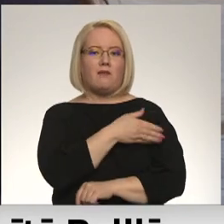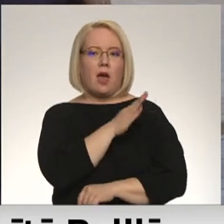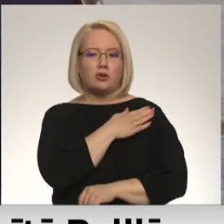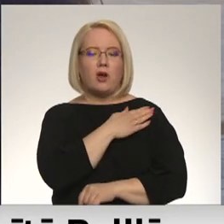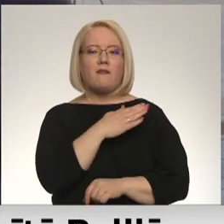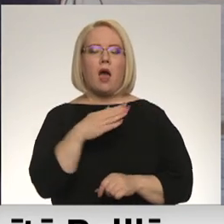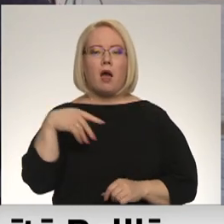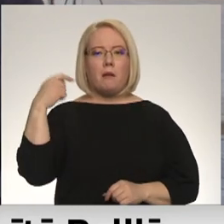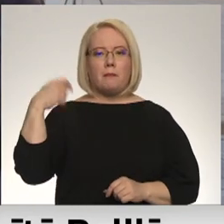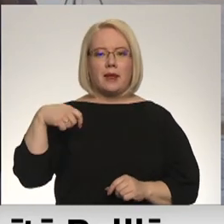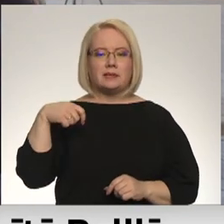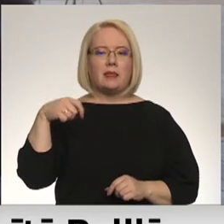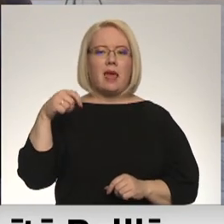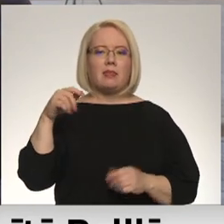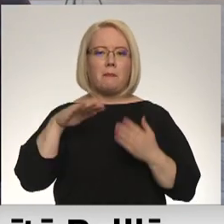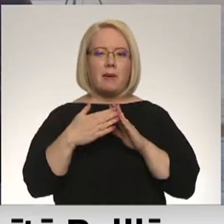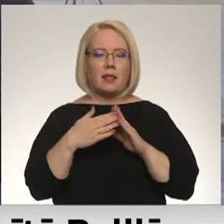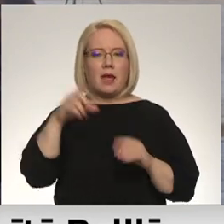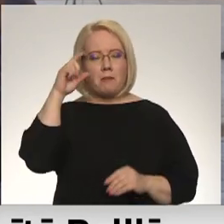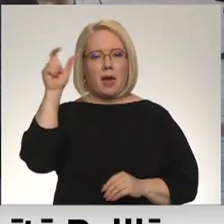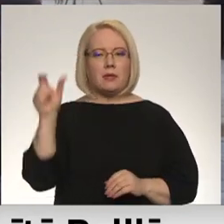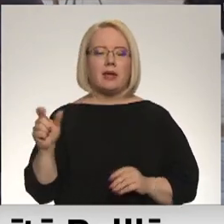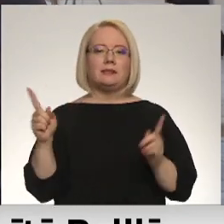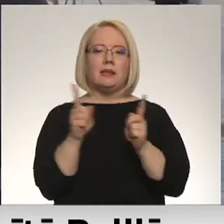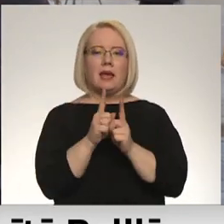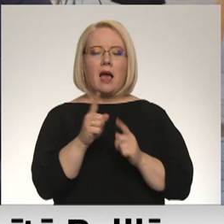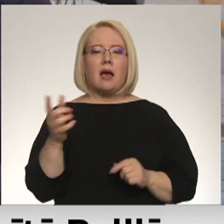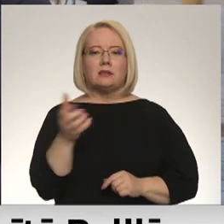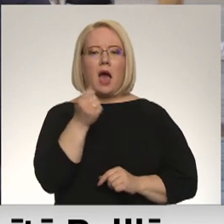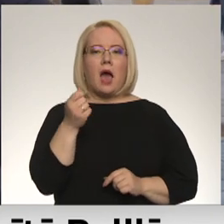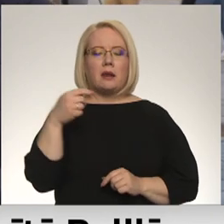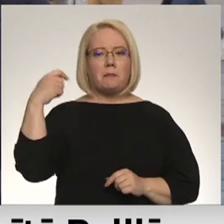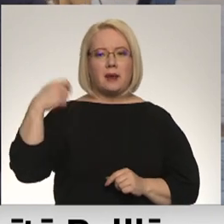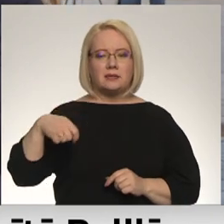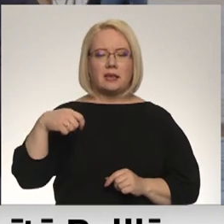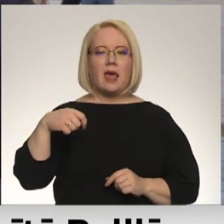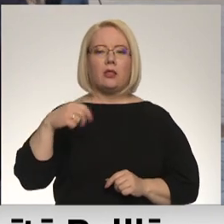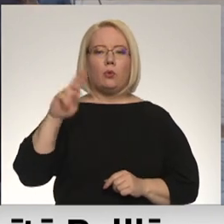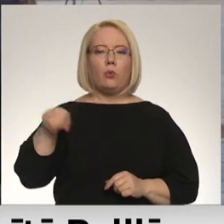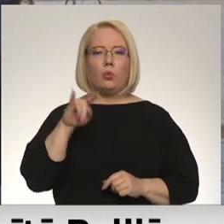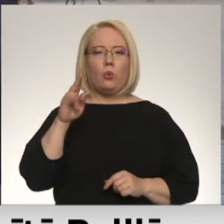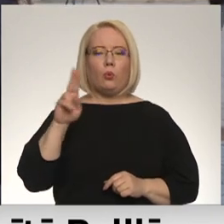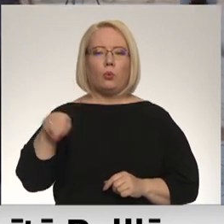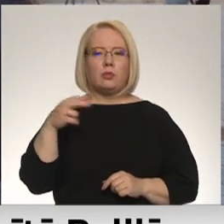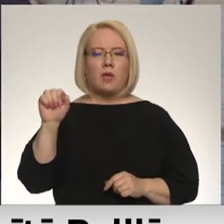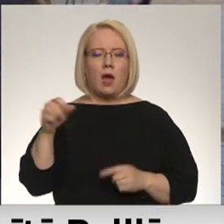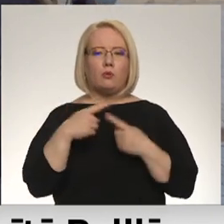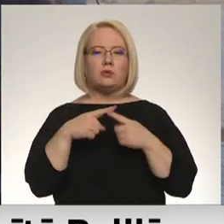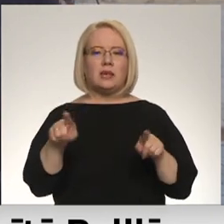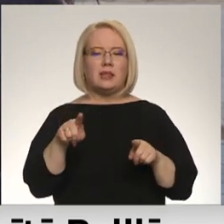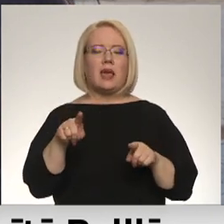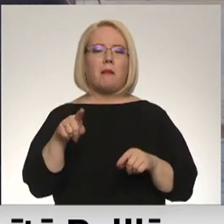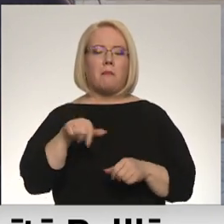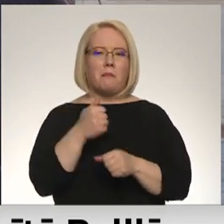prezidenta Pili Baidene, jā, tikās gan ar prezidentu Andžēju Dudu, gan vēl citiem vārdības pārstāvjiem.